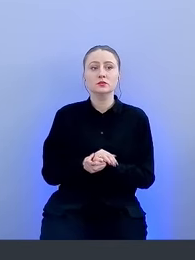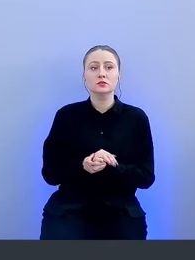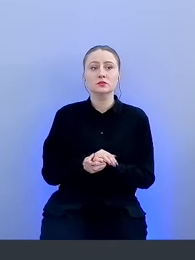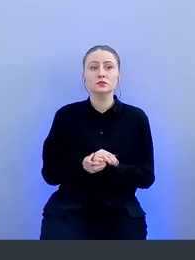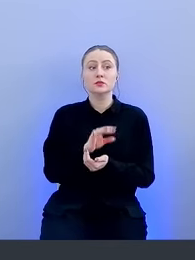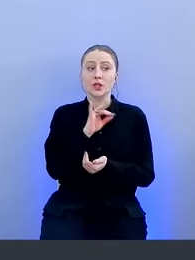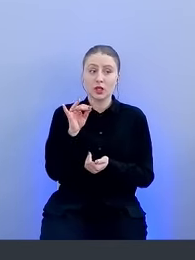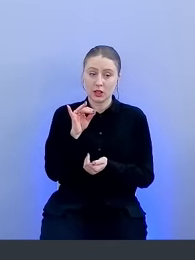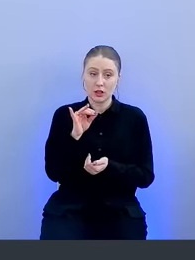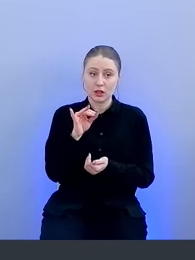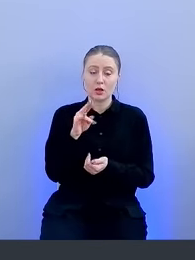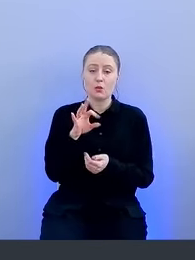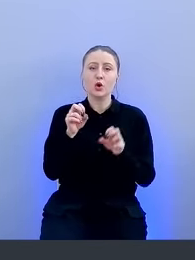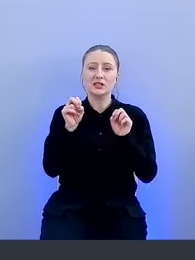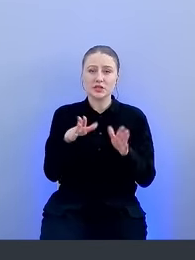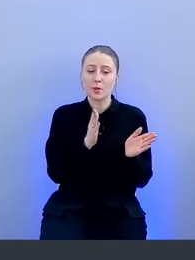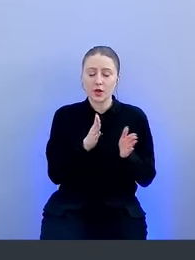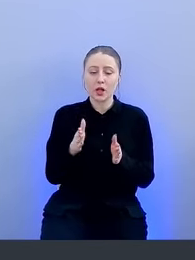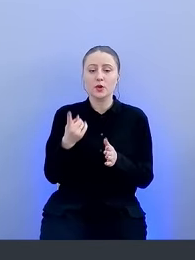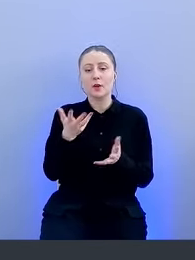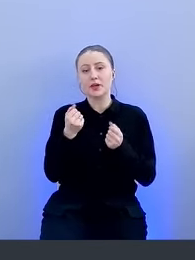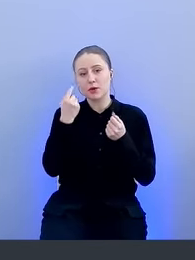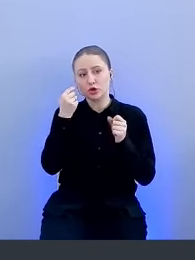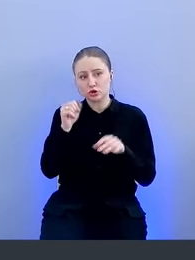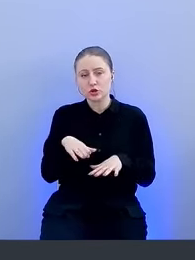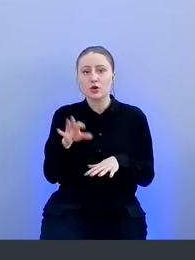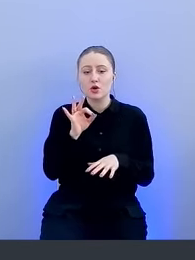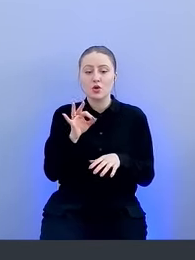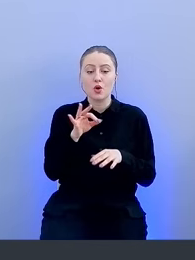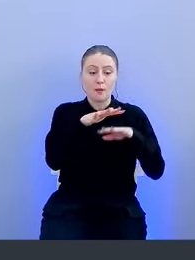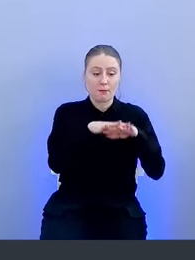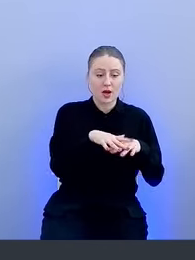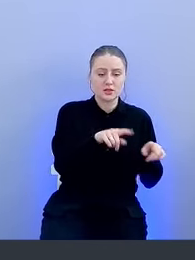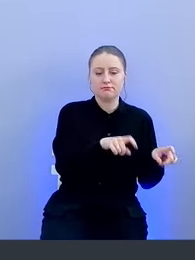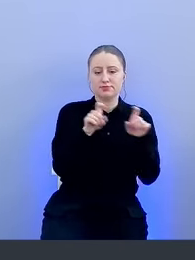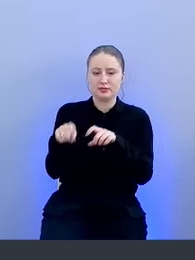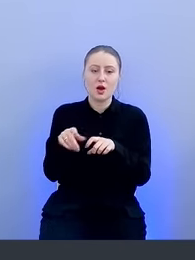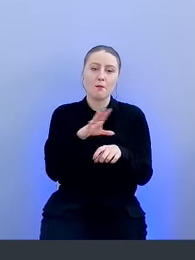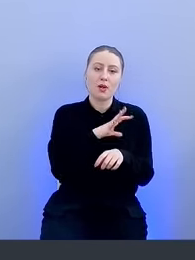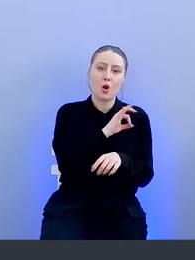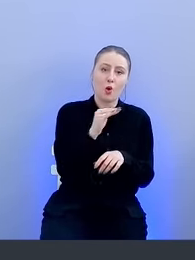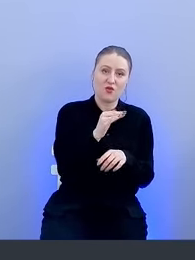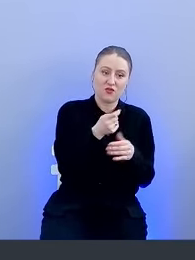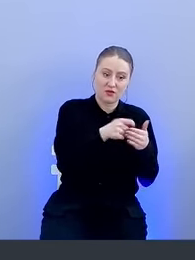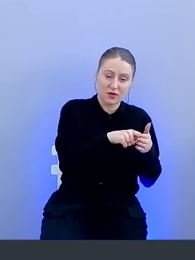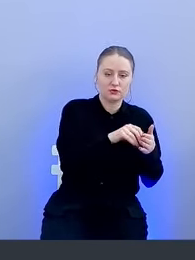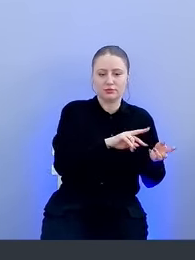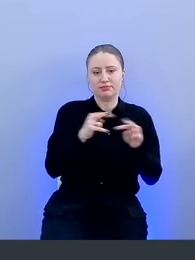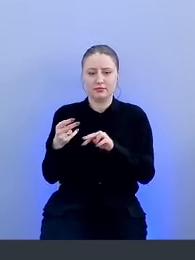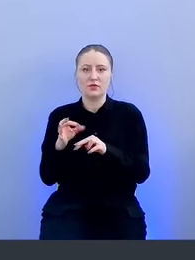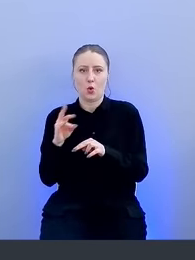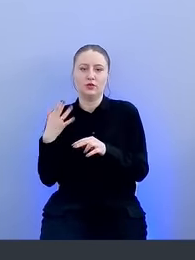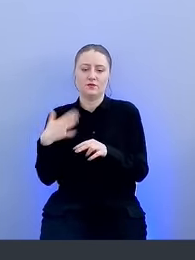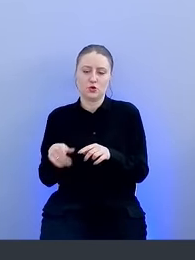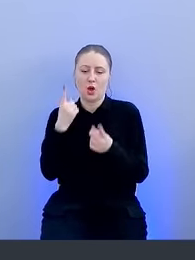И по специальному регламенту принимают решение о переводе базы в режим ON. Данные считаются уже компрометирующими